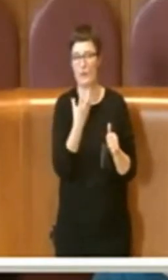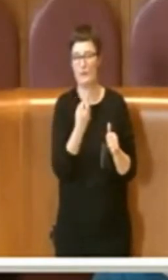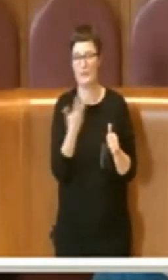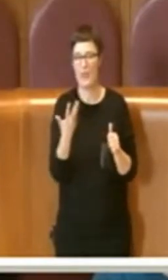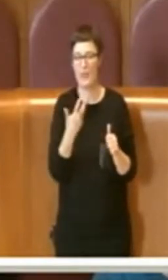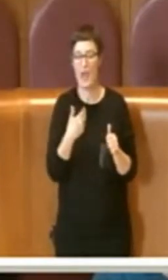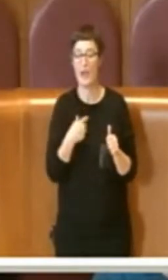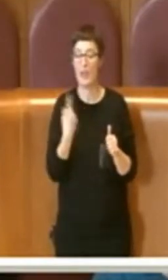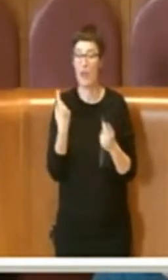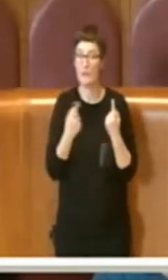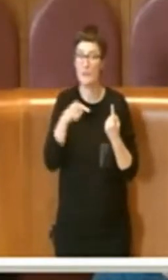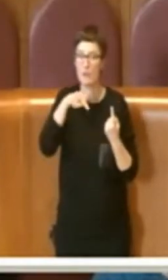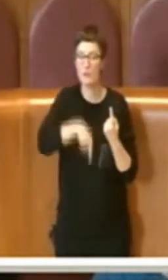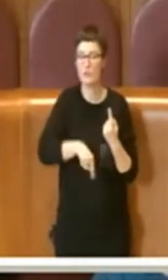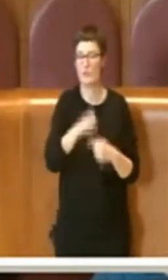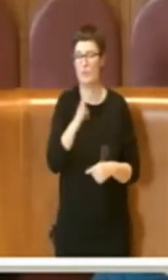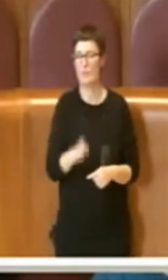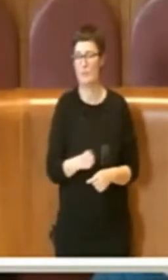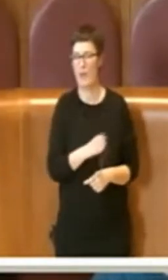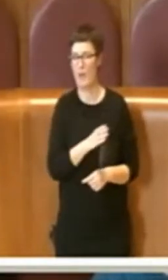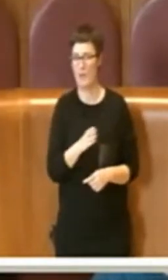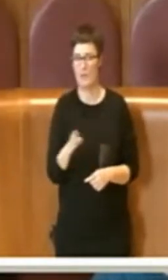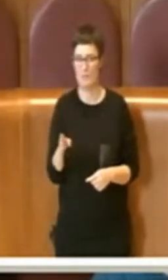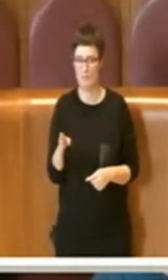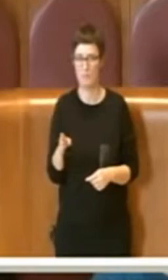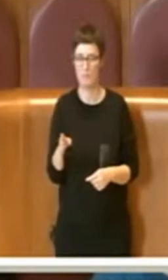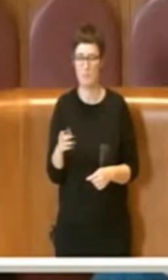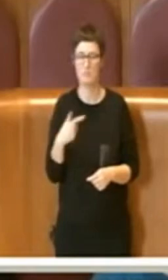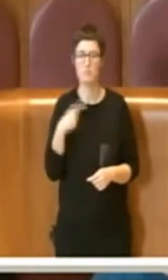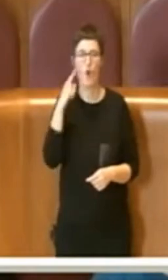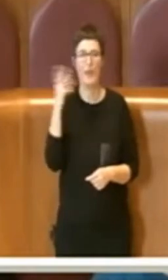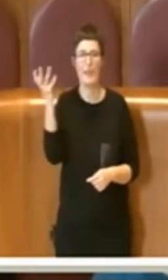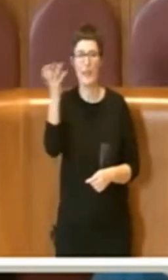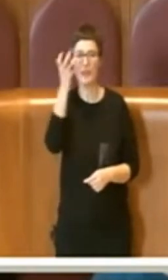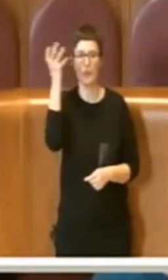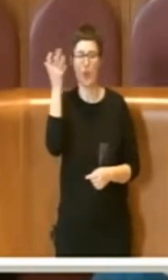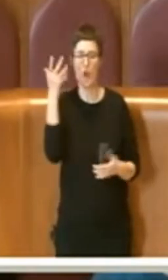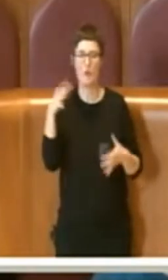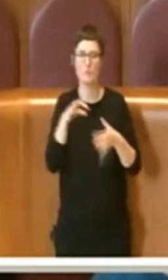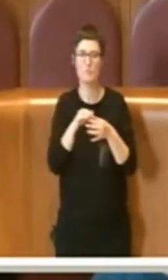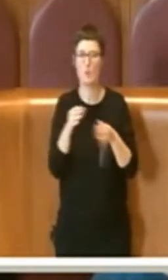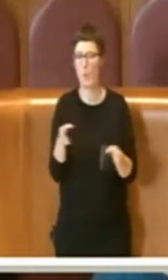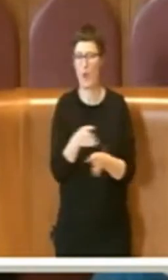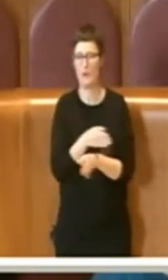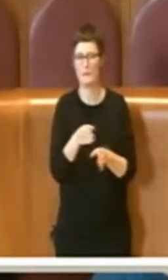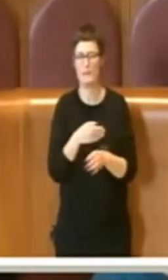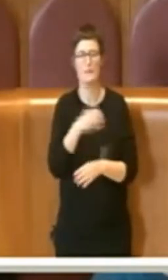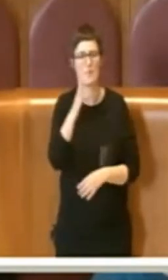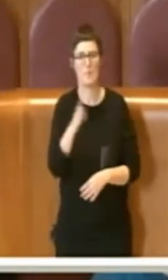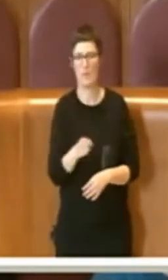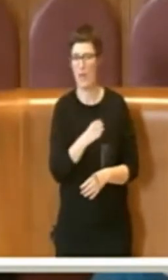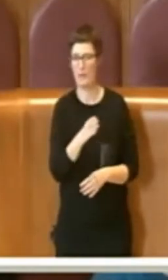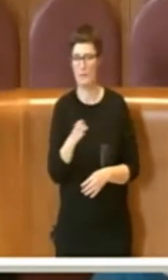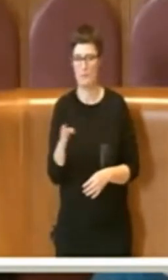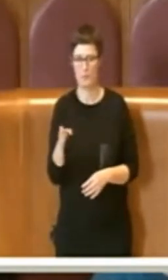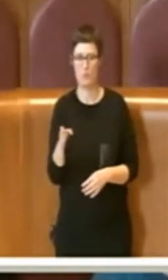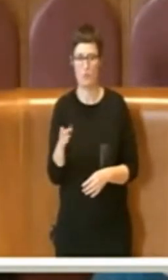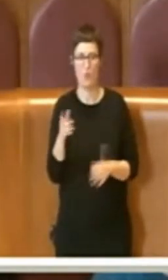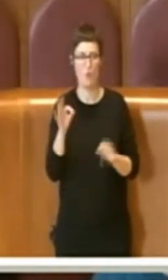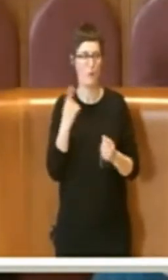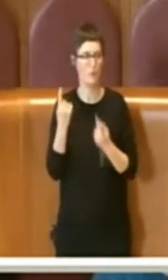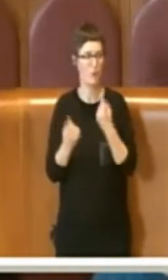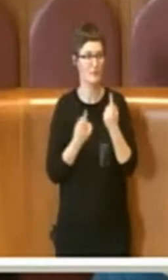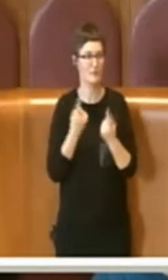di qualsiasi colore o a qualsiasi ideologia appartengono, tant'è che proprio questa vicenda delle foibe